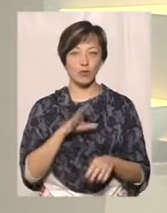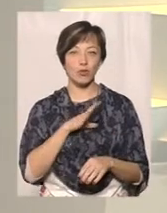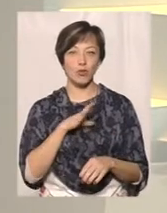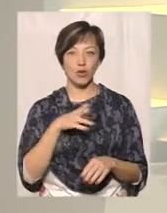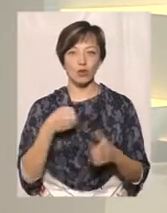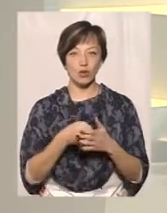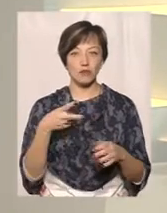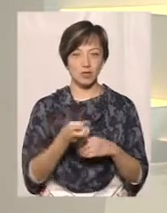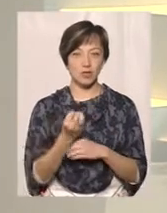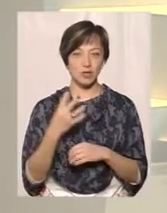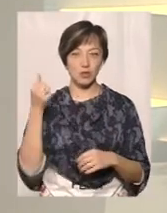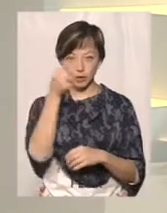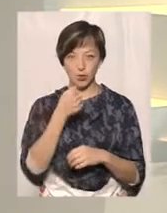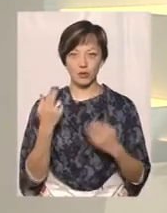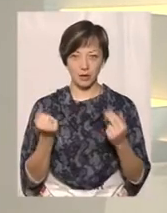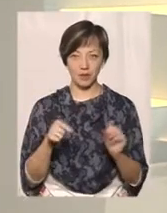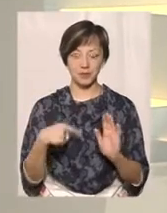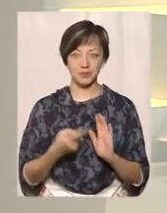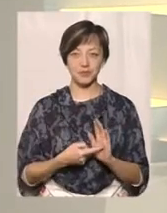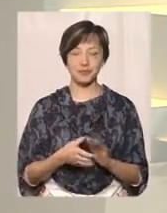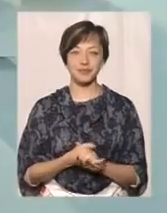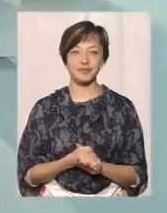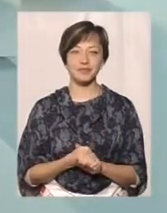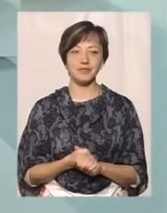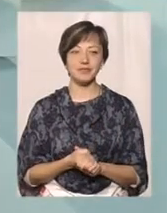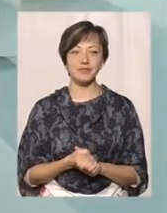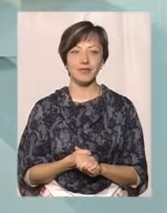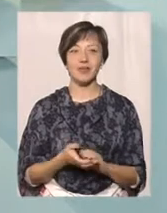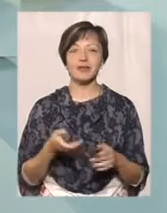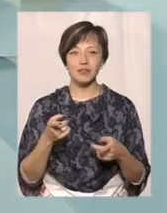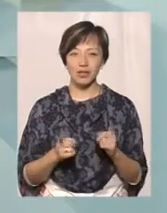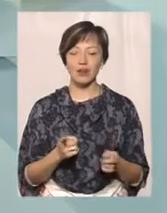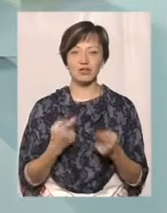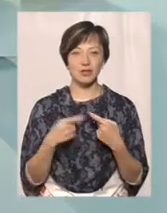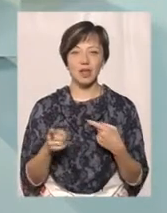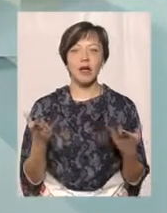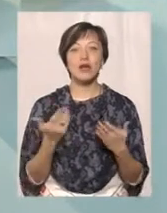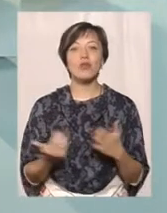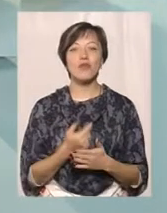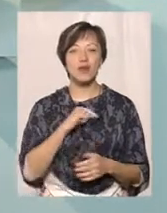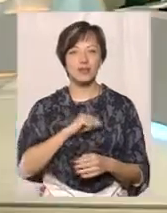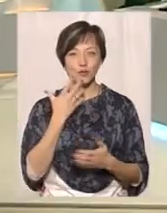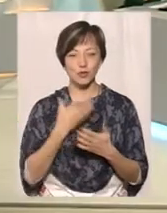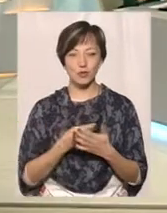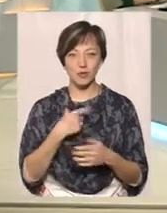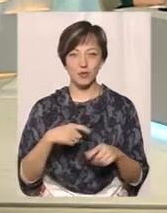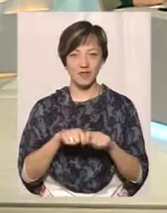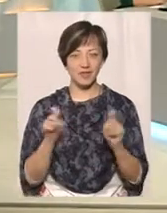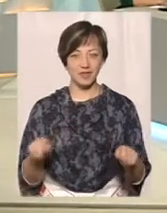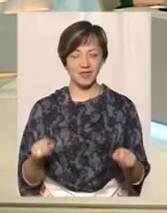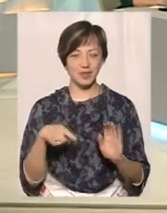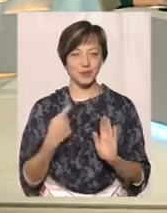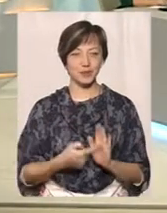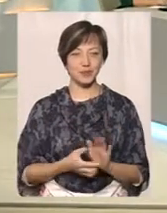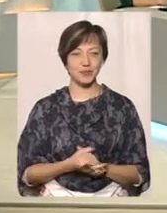до 2014 року, так? Звичайно. Які нові якості в собі відкрили і нові можливості?